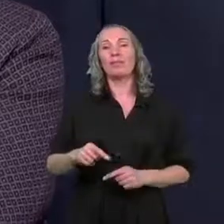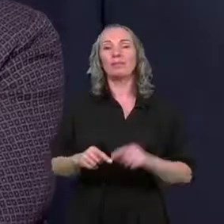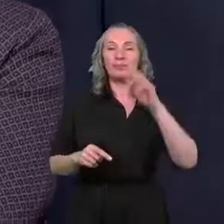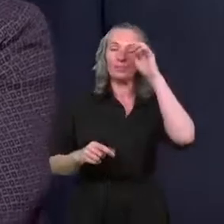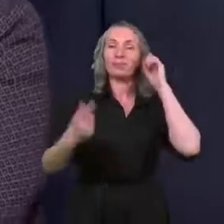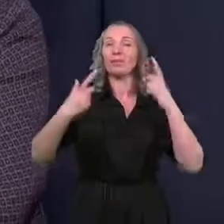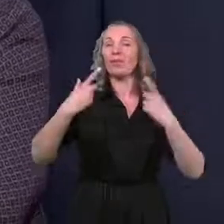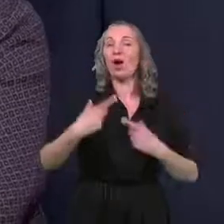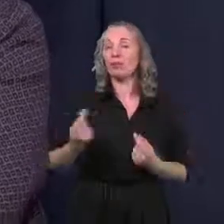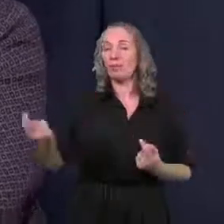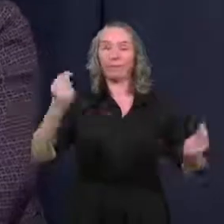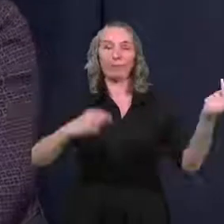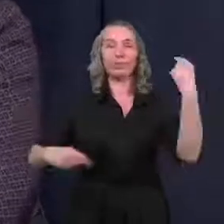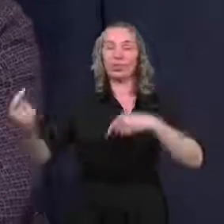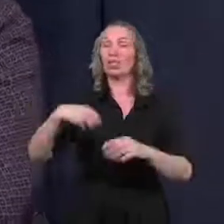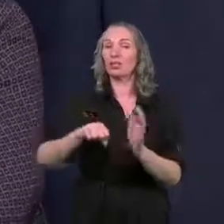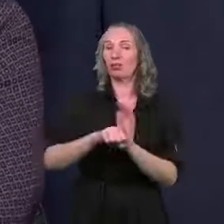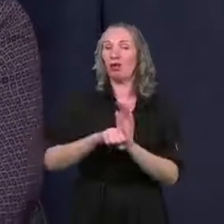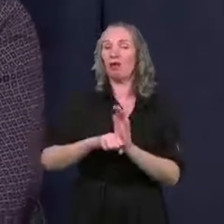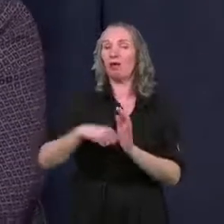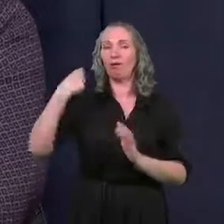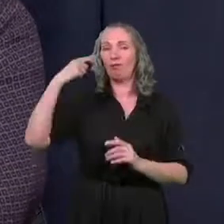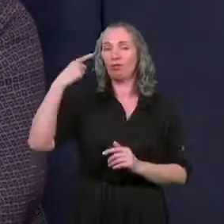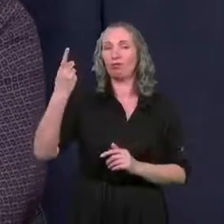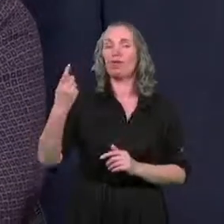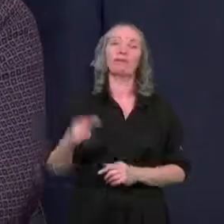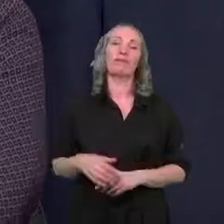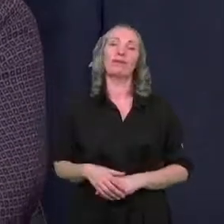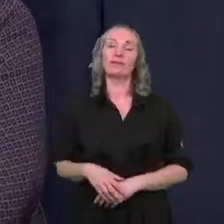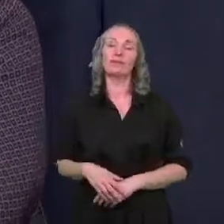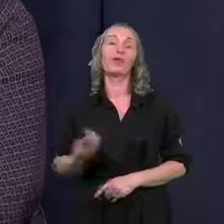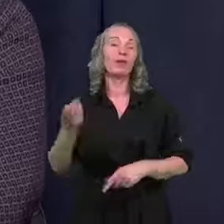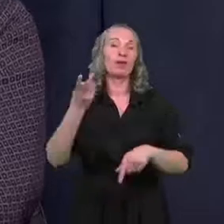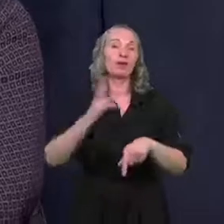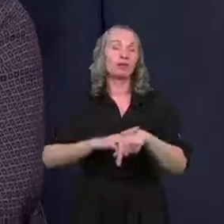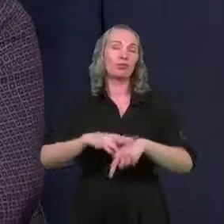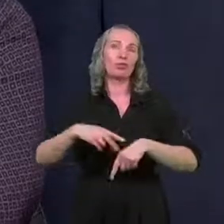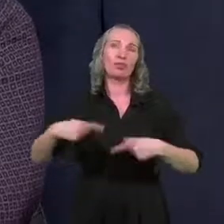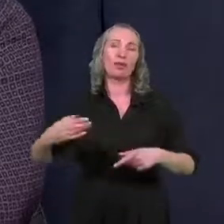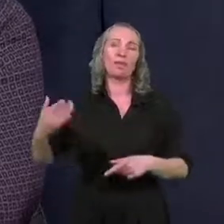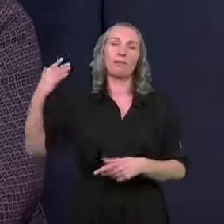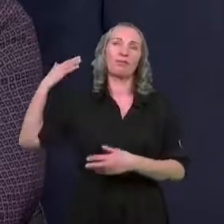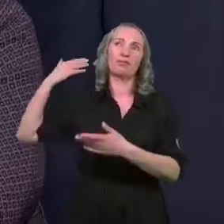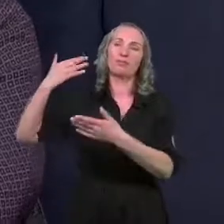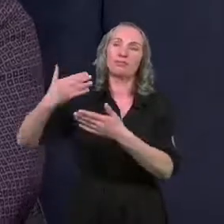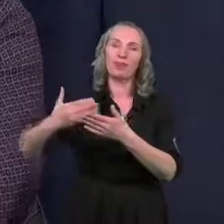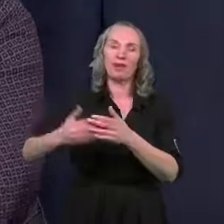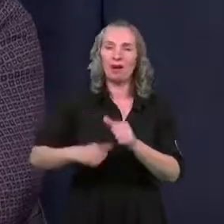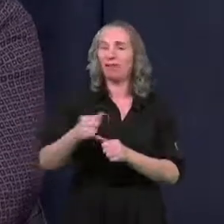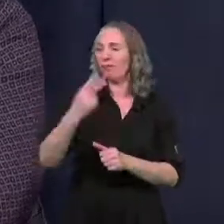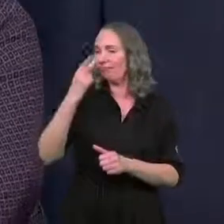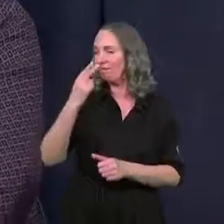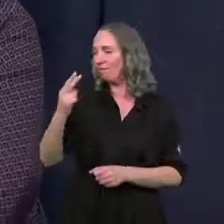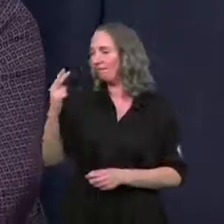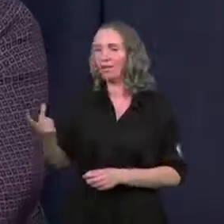osoby przyjeżdżające do naszego miasta, które nie były przez kilka lat, dostrzegają